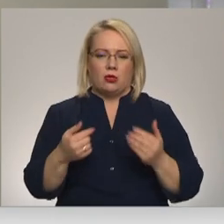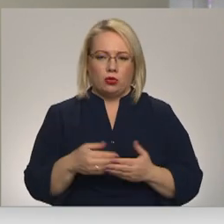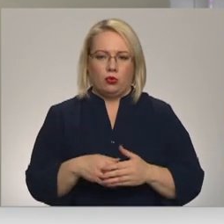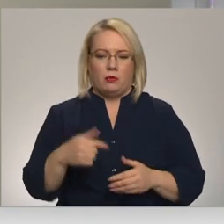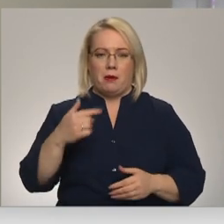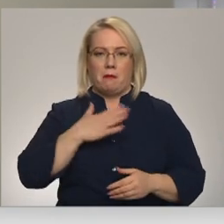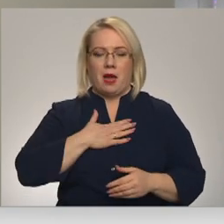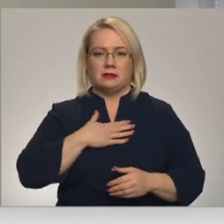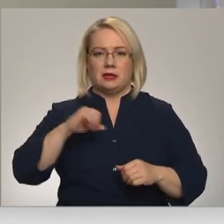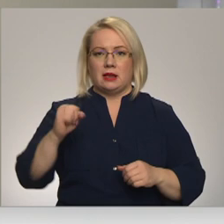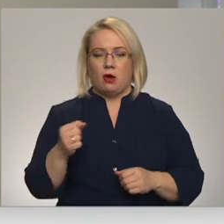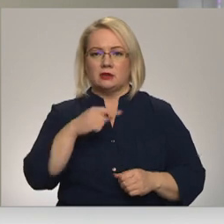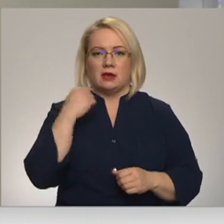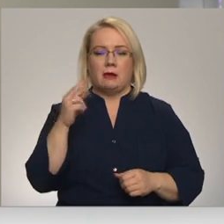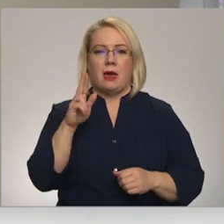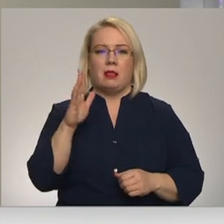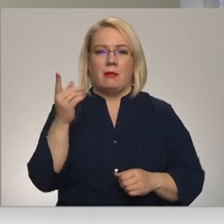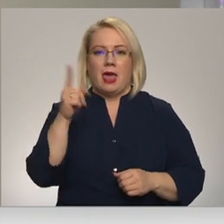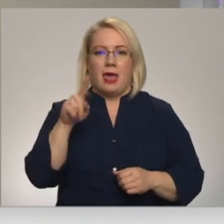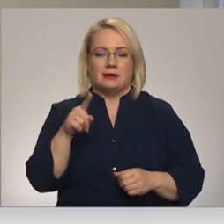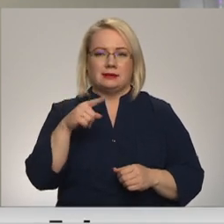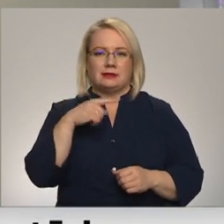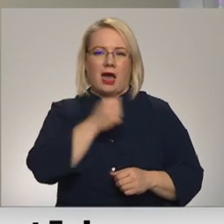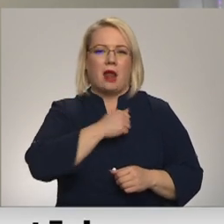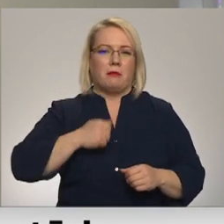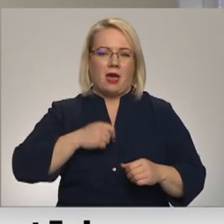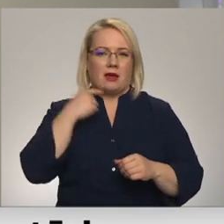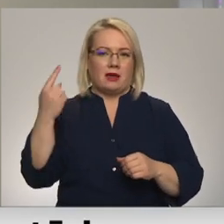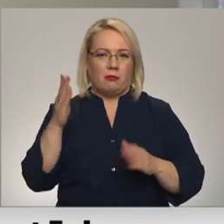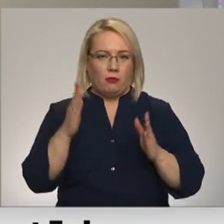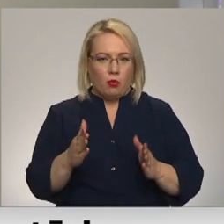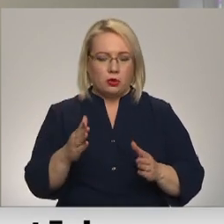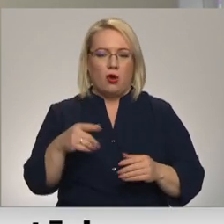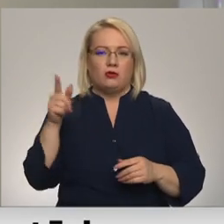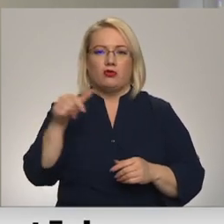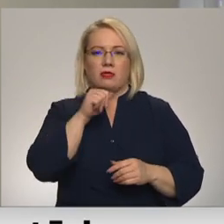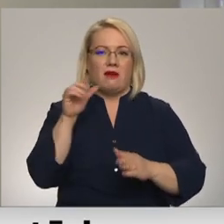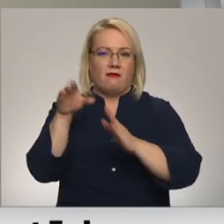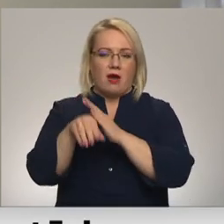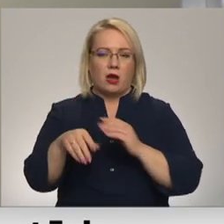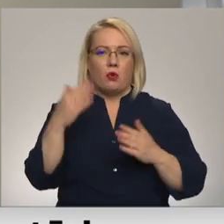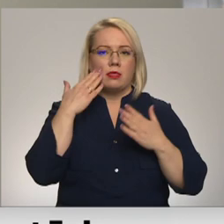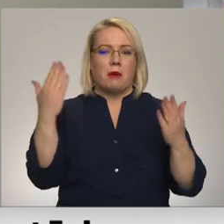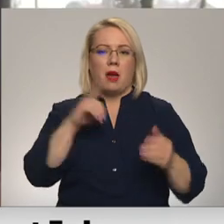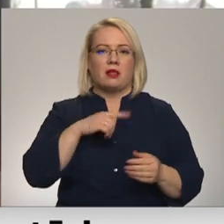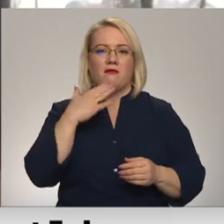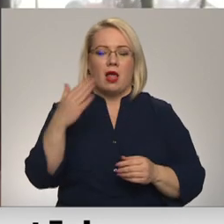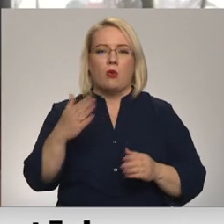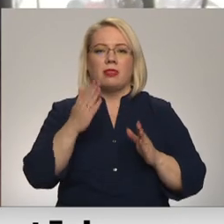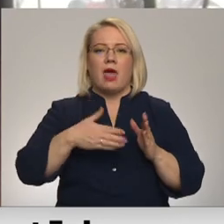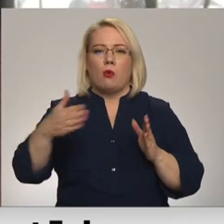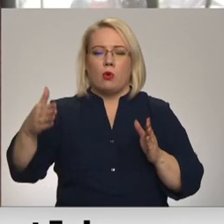NBS dienēt, bet viņš, pabeidzot vienu no krievu skolām Daugavpilī, nevar to darīt, jo viņš nezinu latviešu valodu. Viņš nevar tekoši runāt.